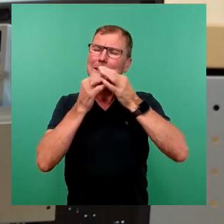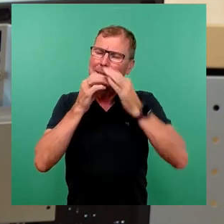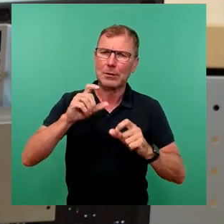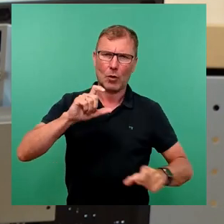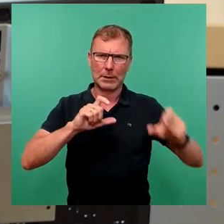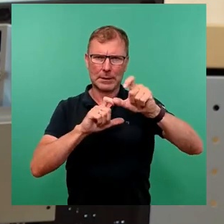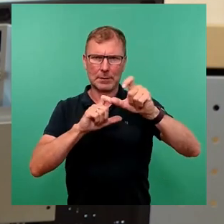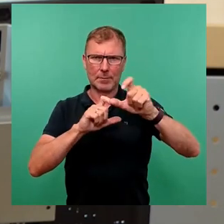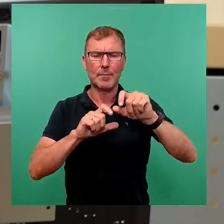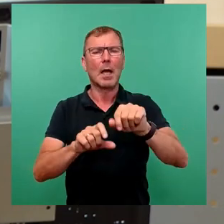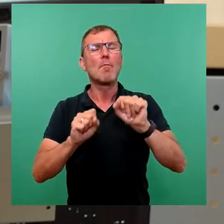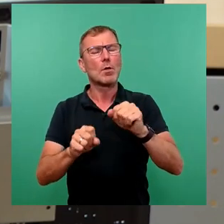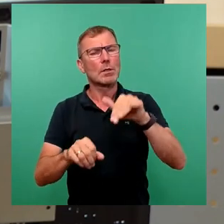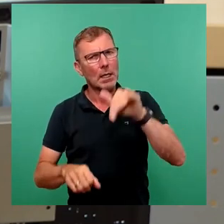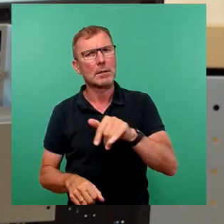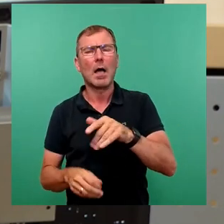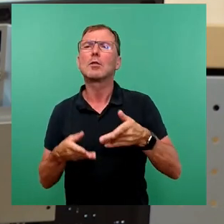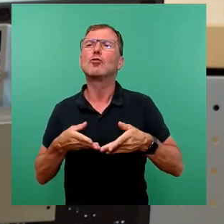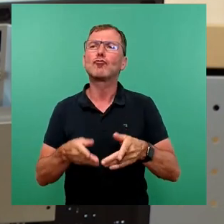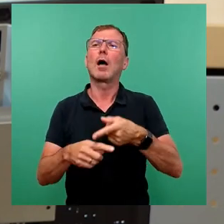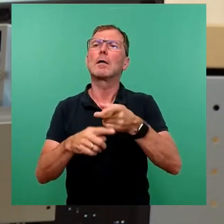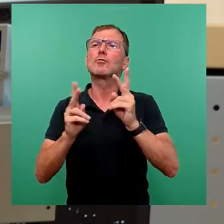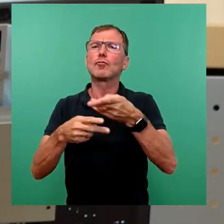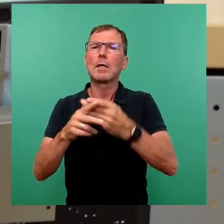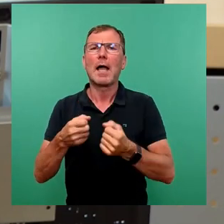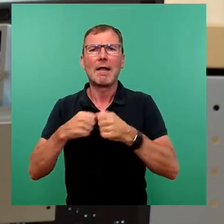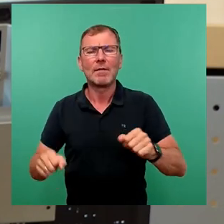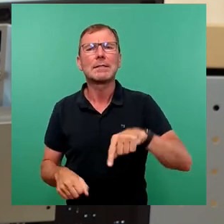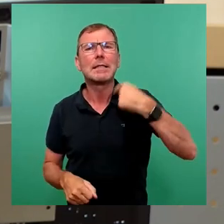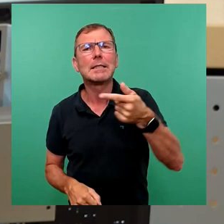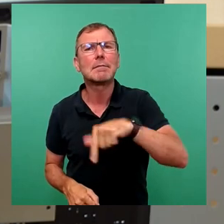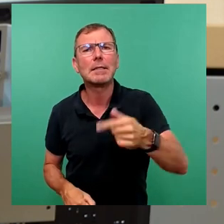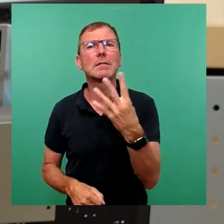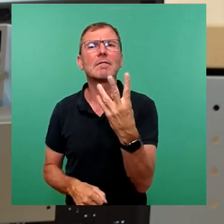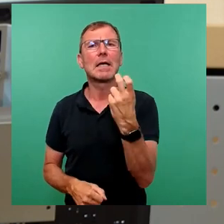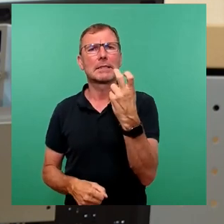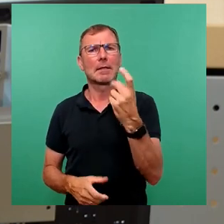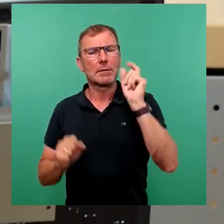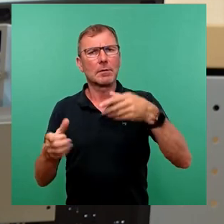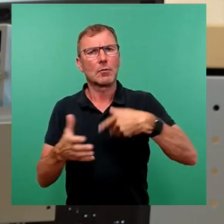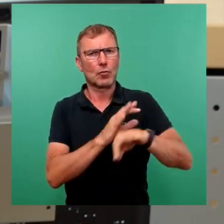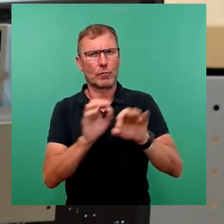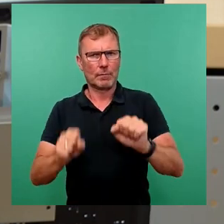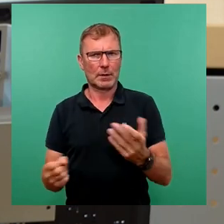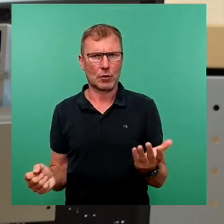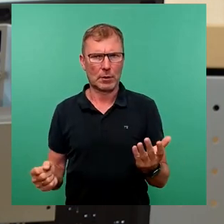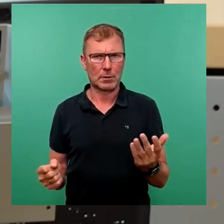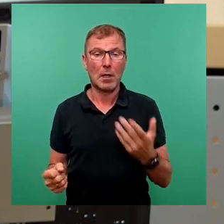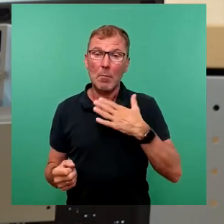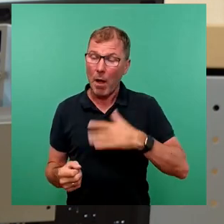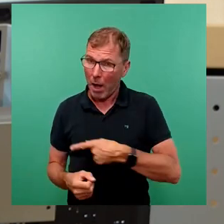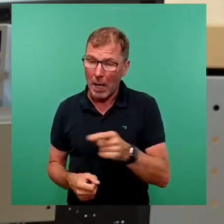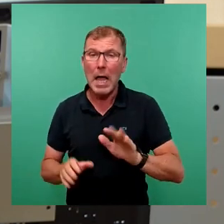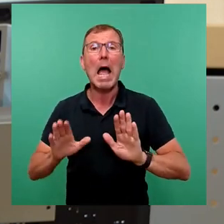die Möglichkeit geben wird, dass Straßen- und Stadtteilfeste 2024 wieder stattfinden können. Und ich möchte alle demokratischen